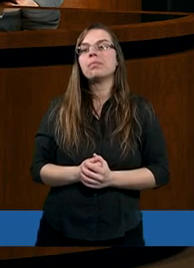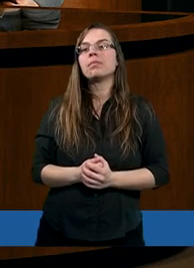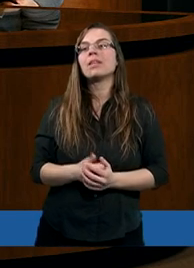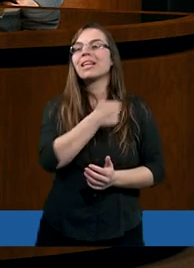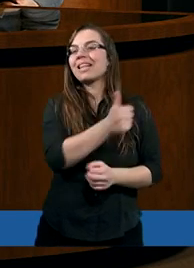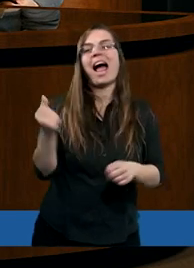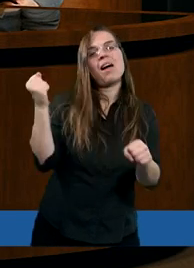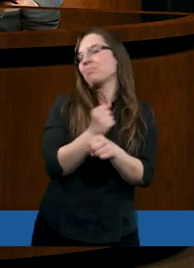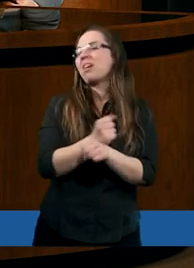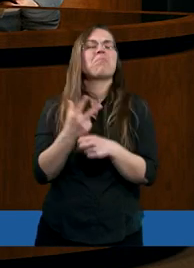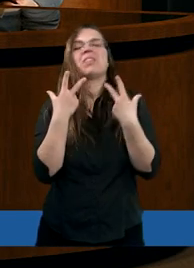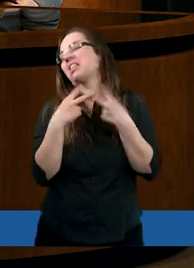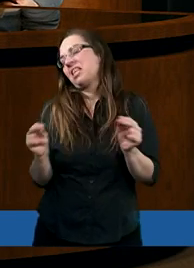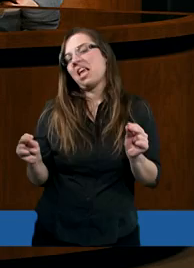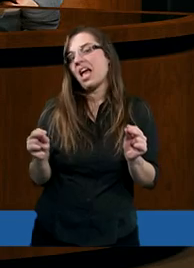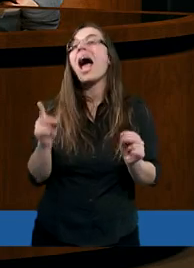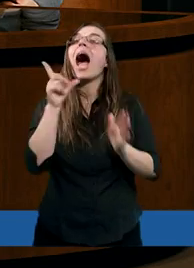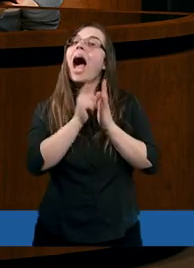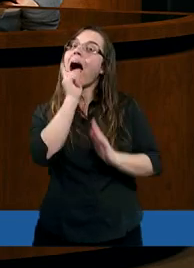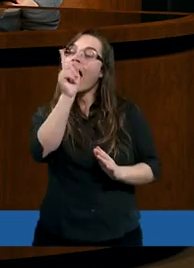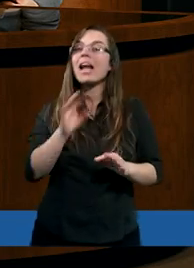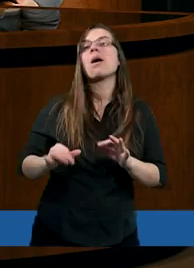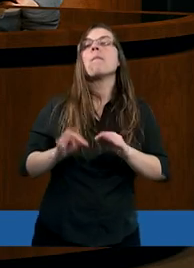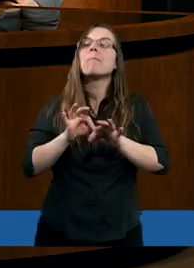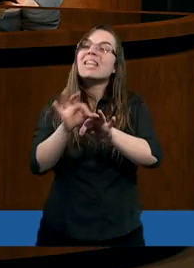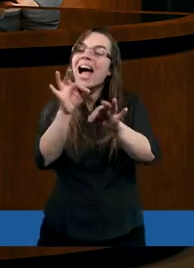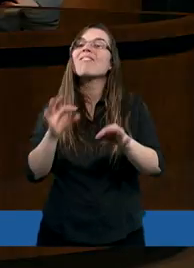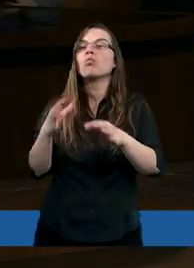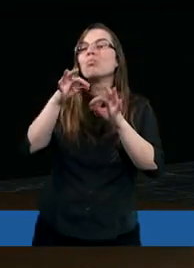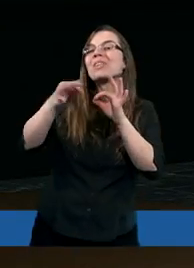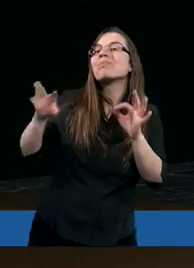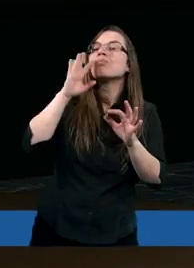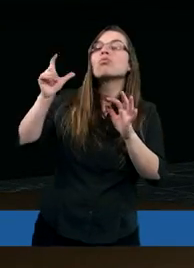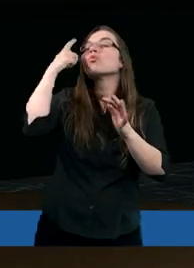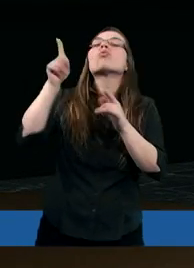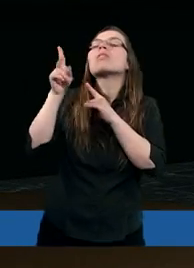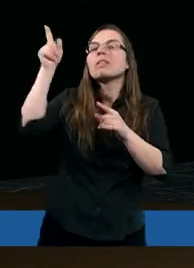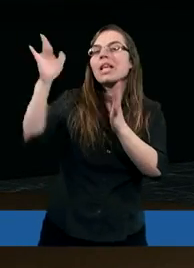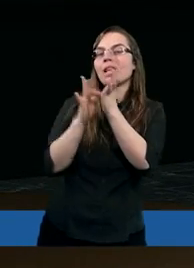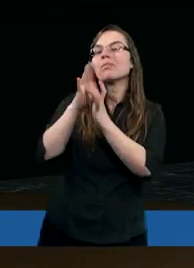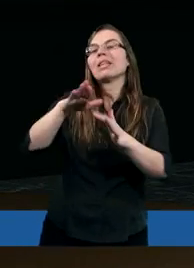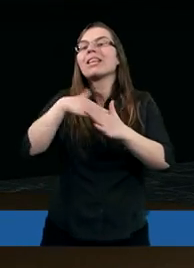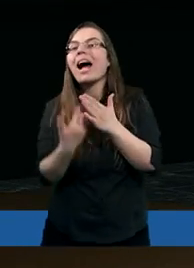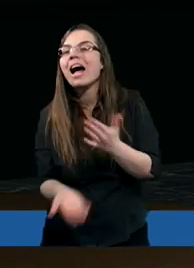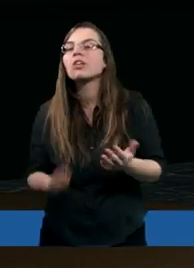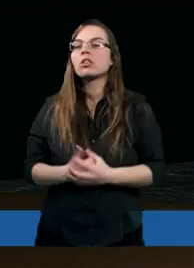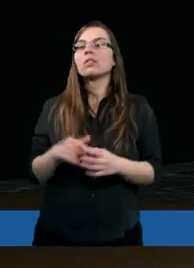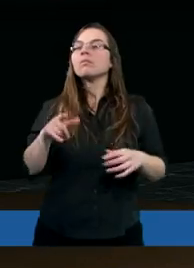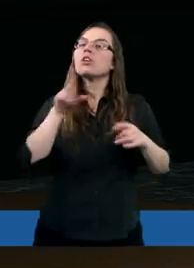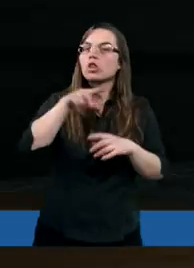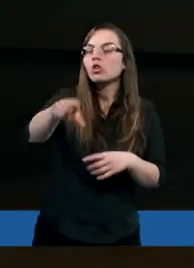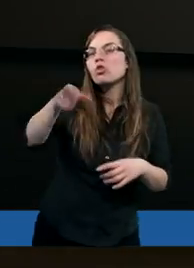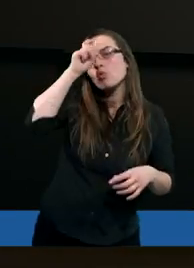Sam kamień nie traci na wartości, ale człowiek traci bardzo dużo. Prawie wszystko. Czy ten